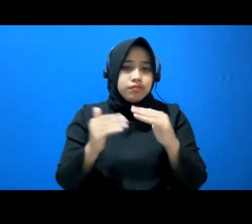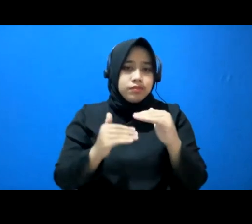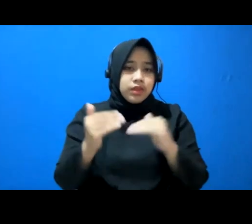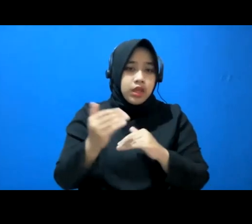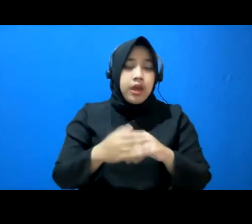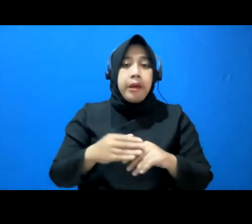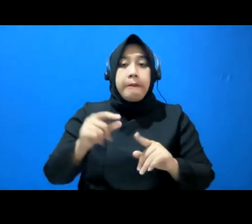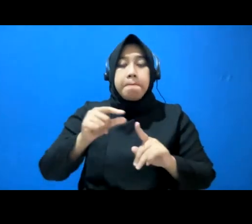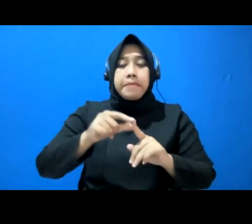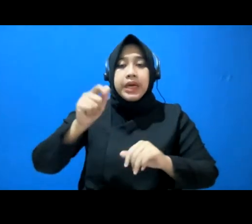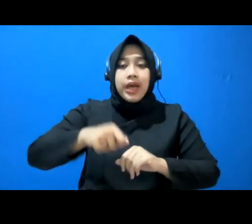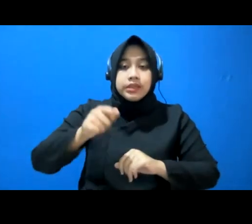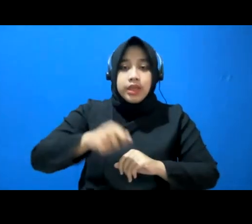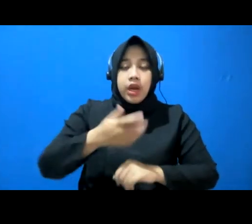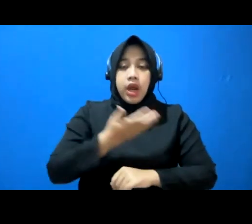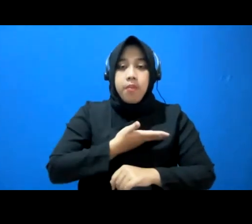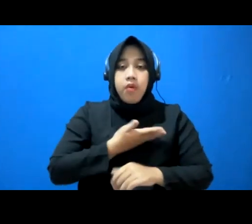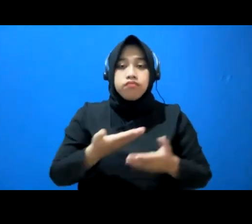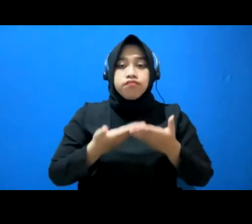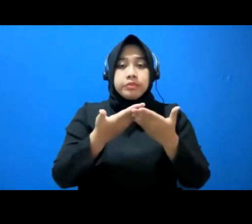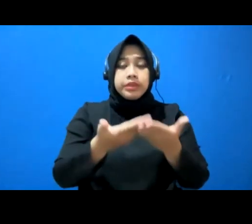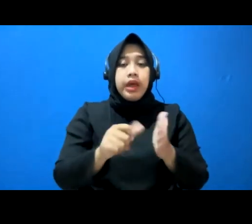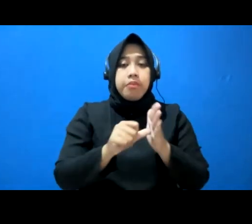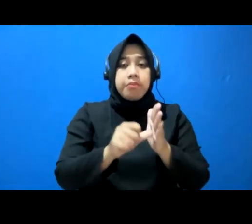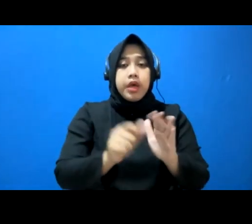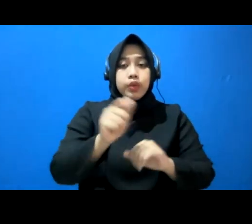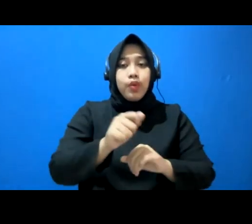mau memberikan bantuan hukum secara cuma-cuma.